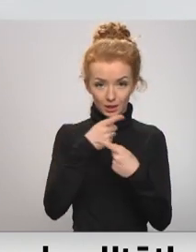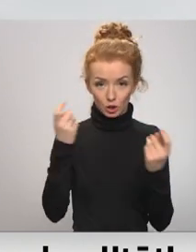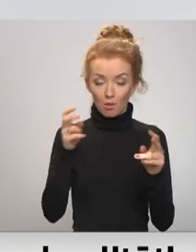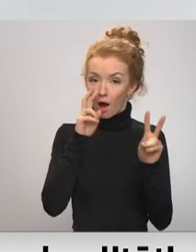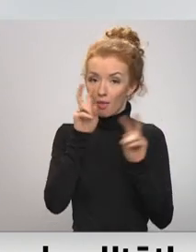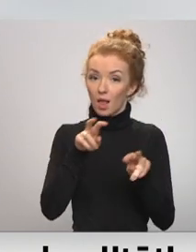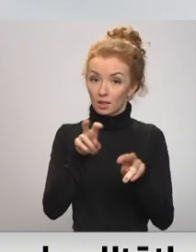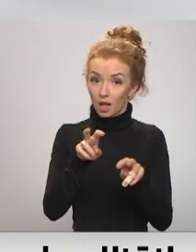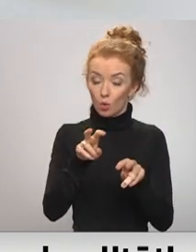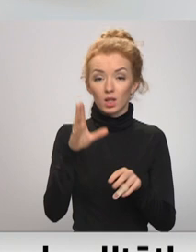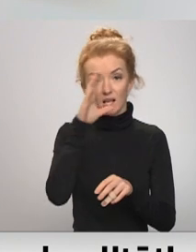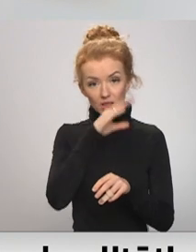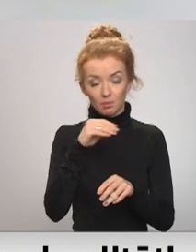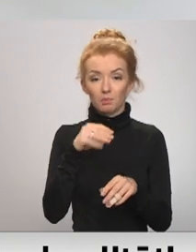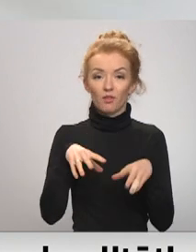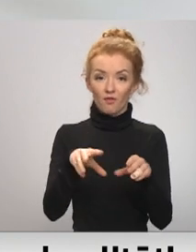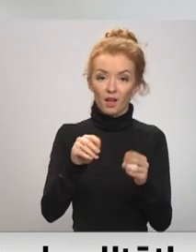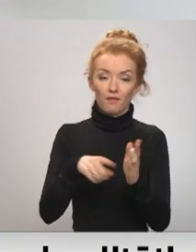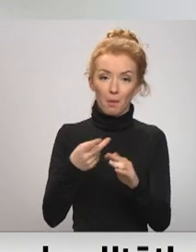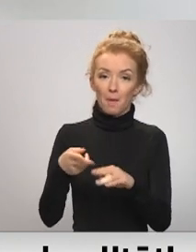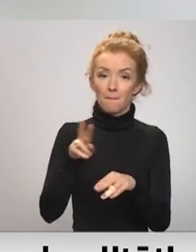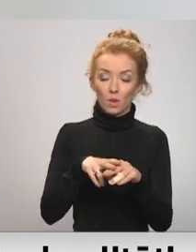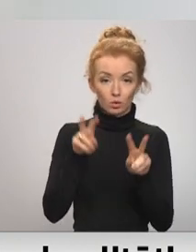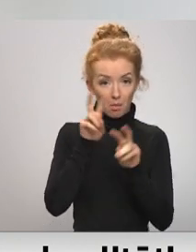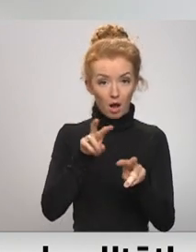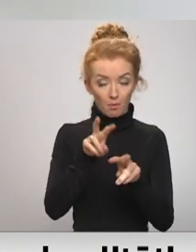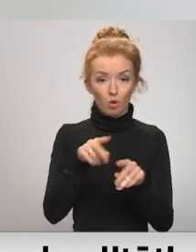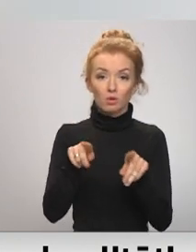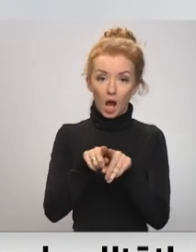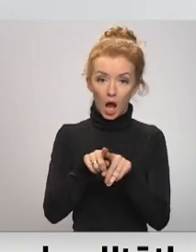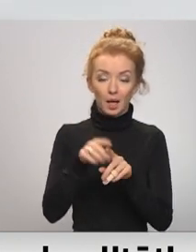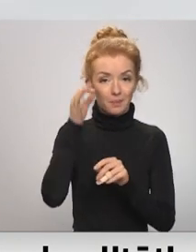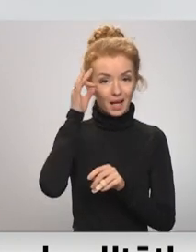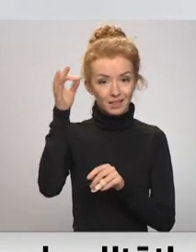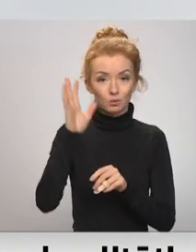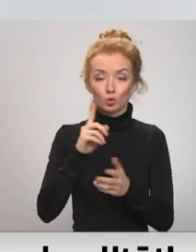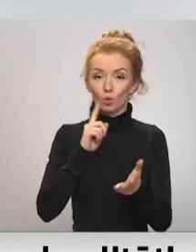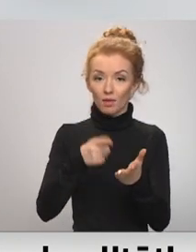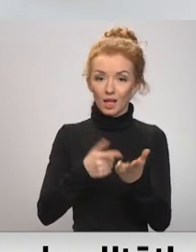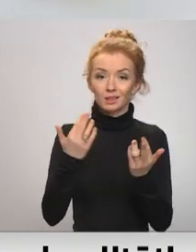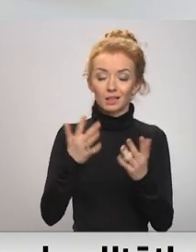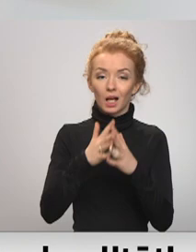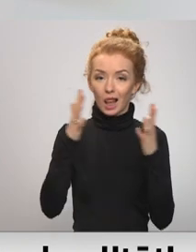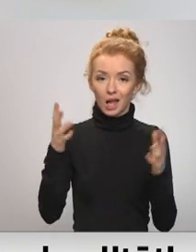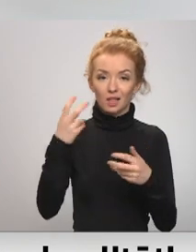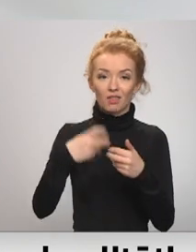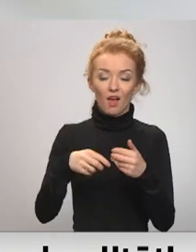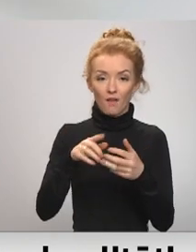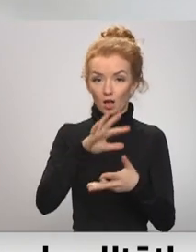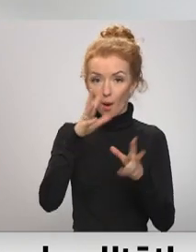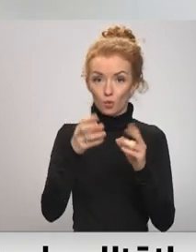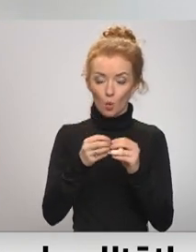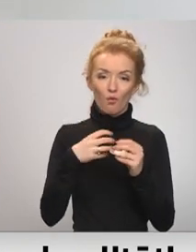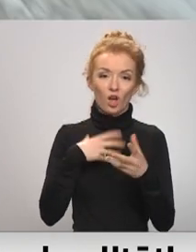Izanalizējot to, iespējams tiks veiktas vēl papildus pārbaudes, kā arī precīzi tiks noteikts, cik liels defektu apjums ir